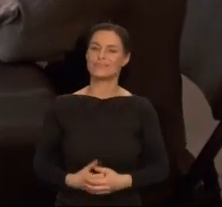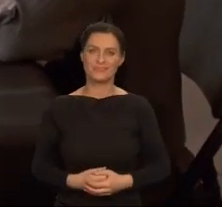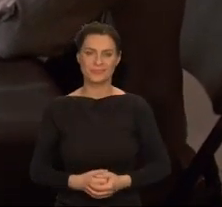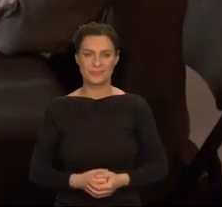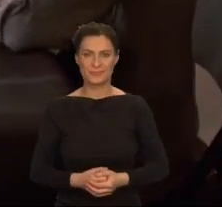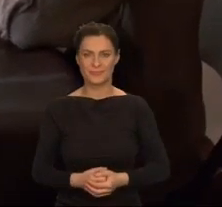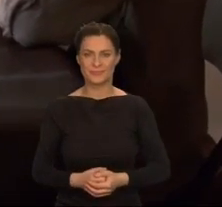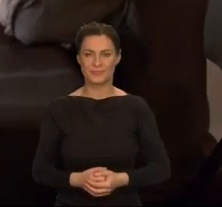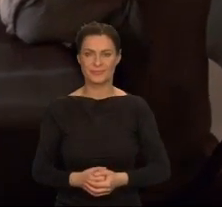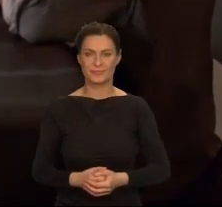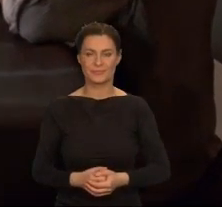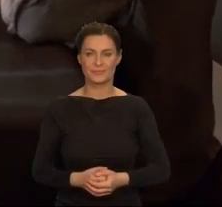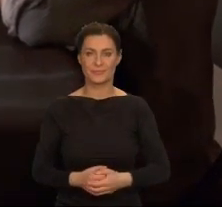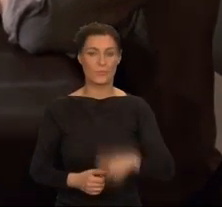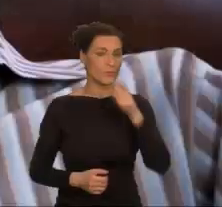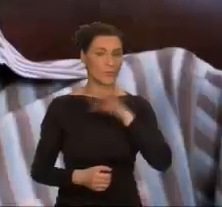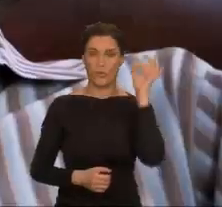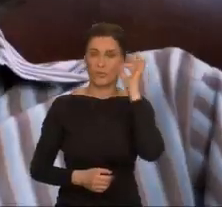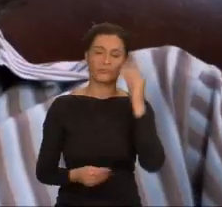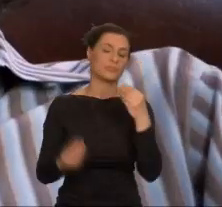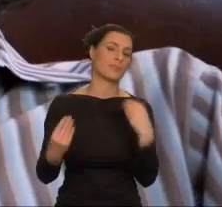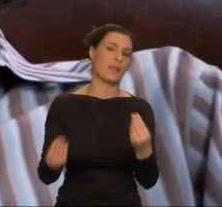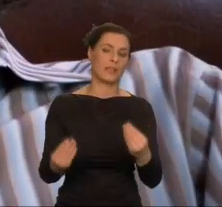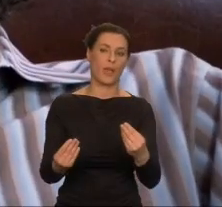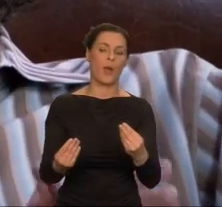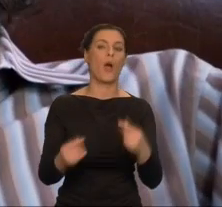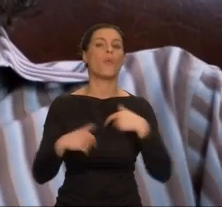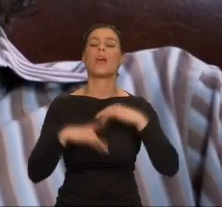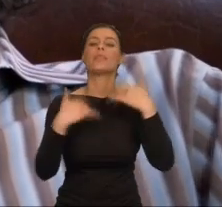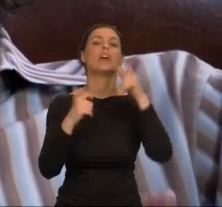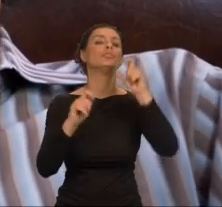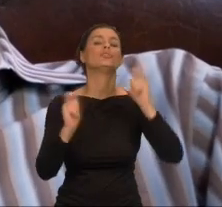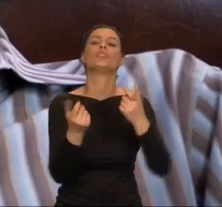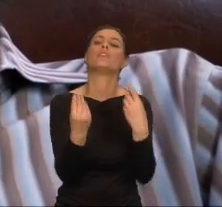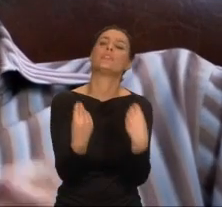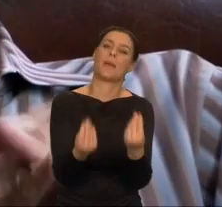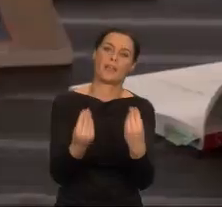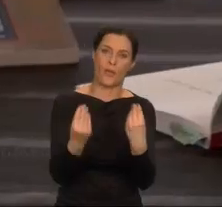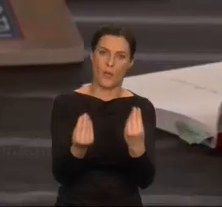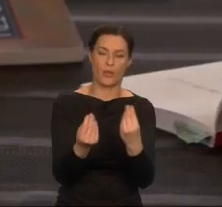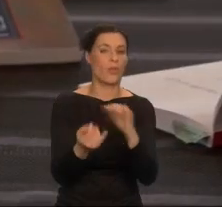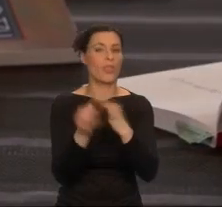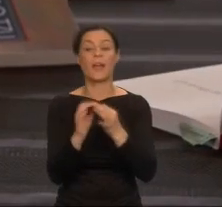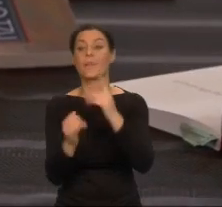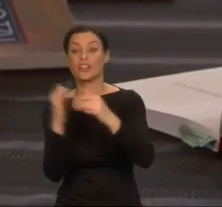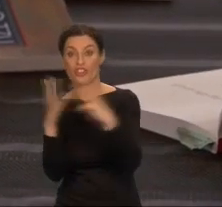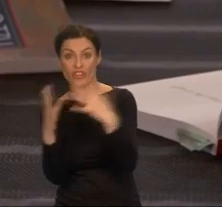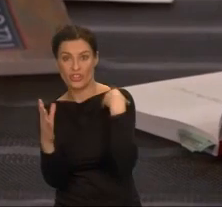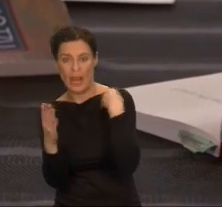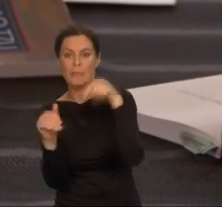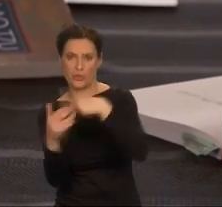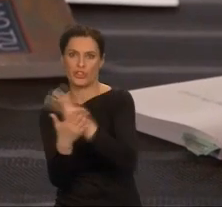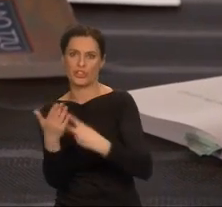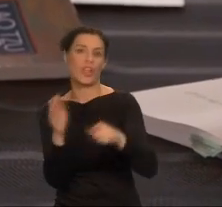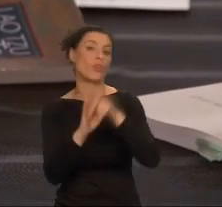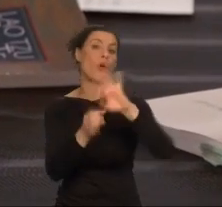to znakomita pisarka, która może ci zaoferować coś wspaniałego do czytania, gdy masz lat 10 i gdy masz lat